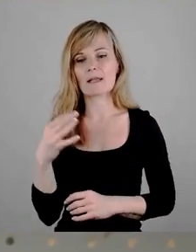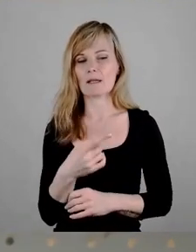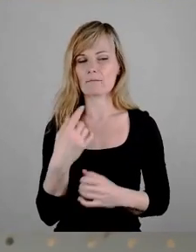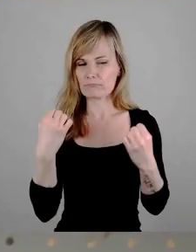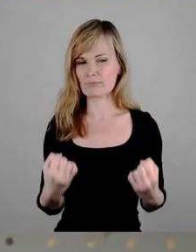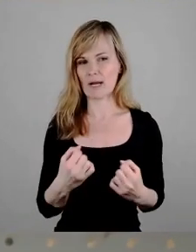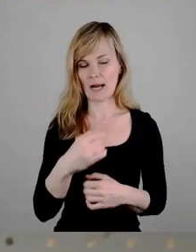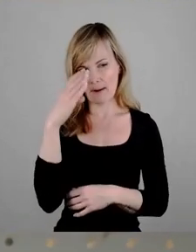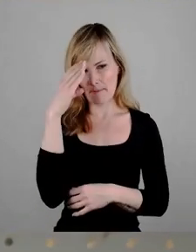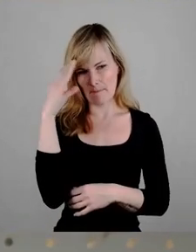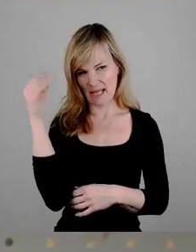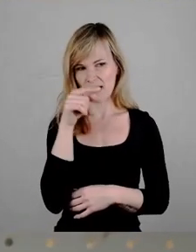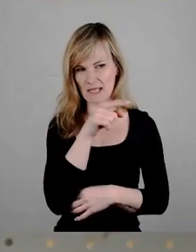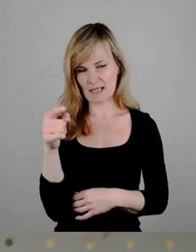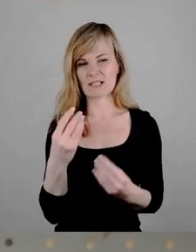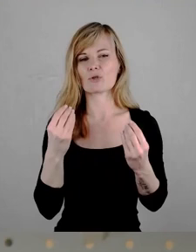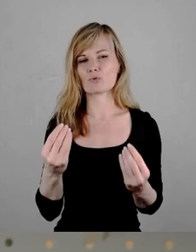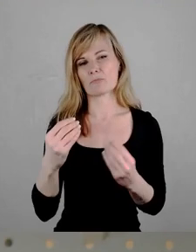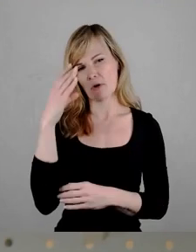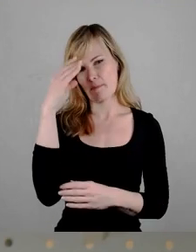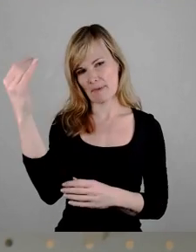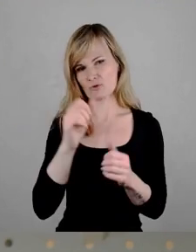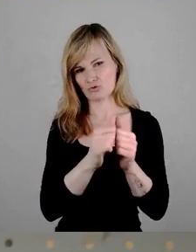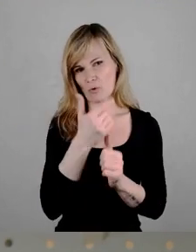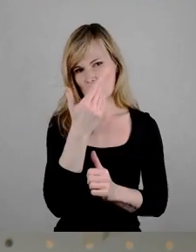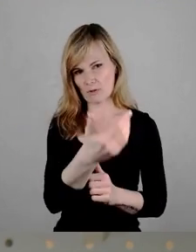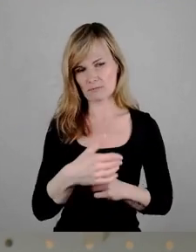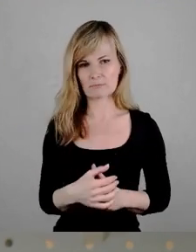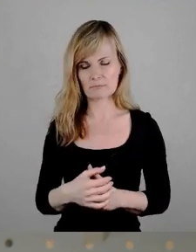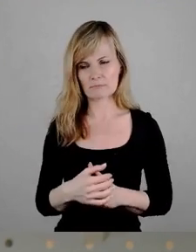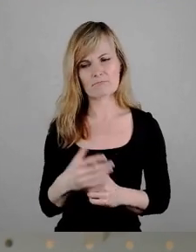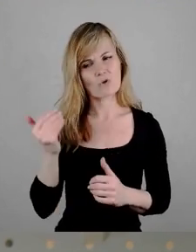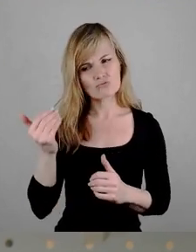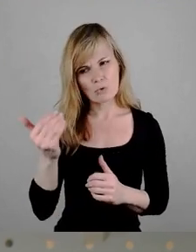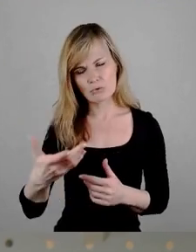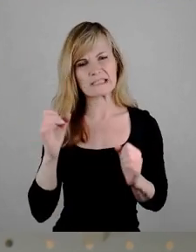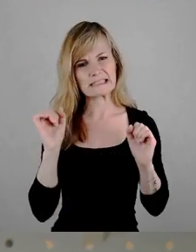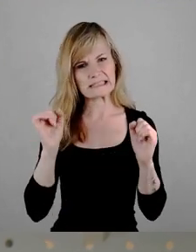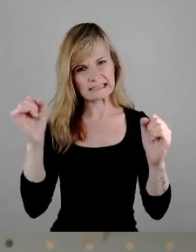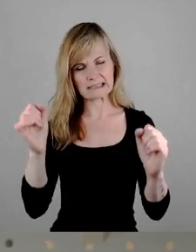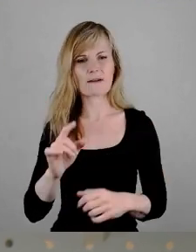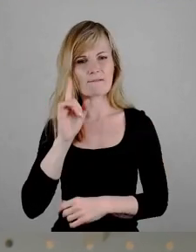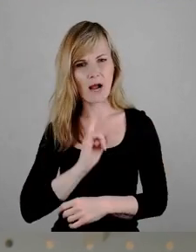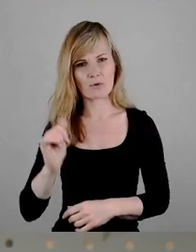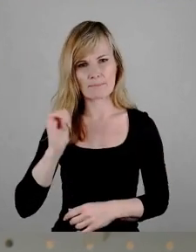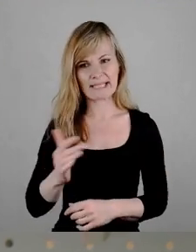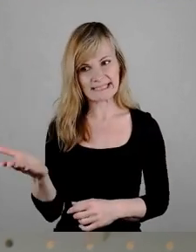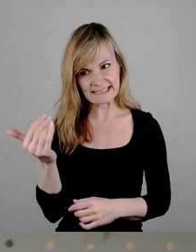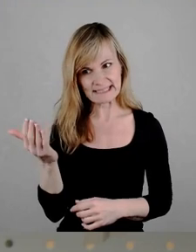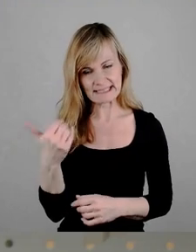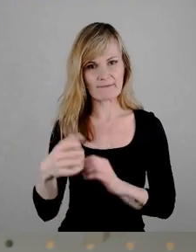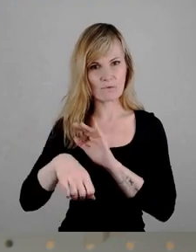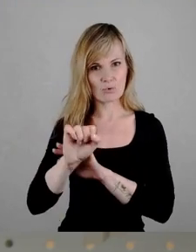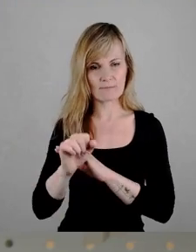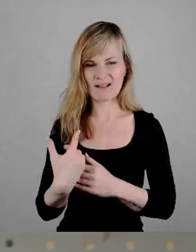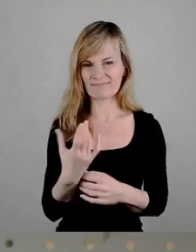männlicher Sport. Trotz vieler Bemühungen, Mädchen- und Frauenfußball zu etablieren, steht Frauenfußball irgendwie immer noch